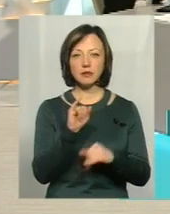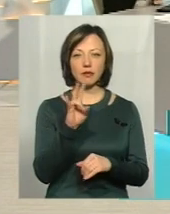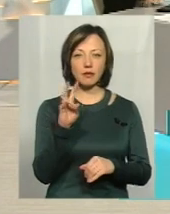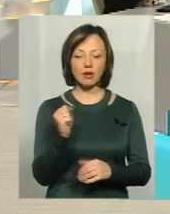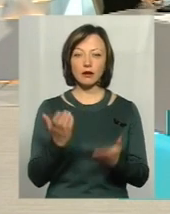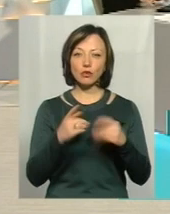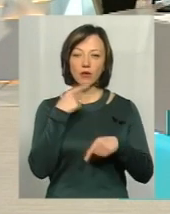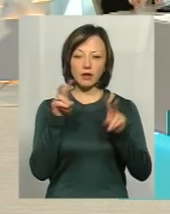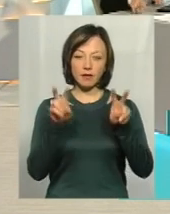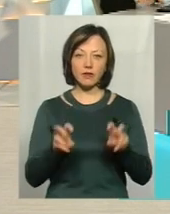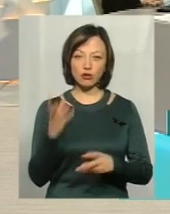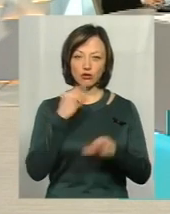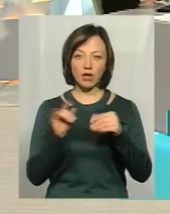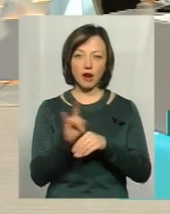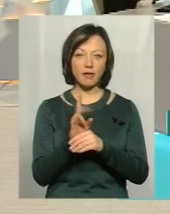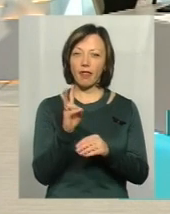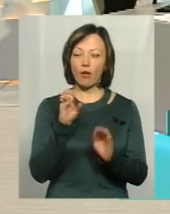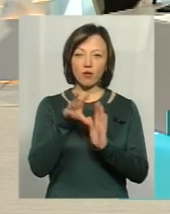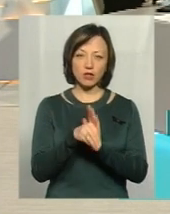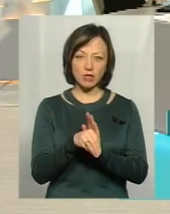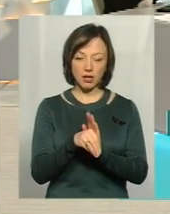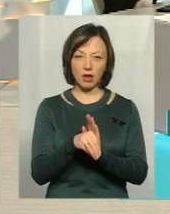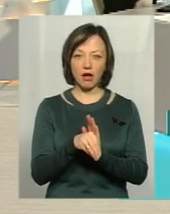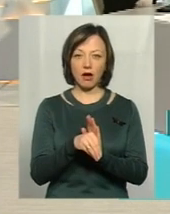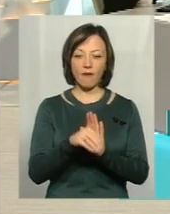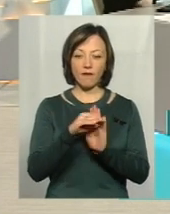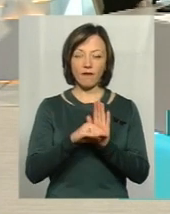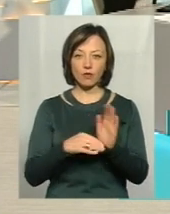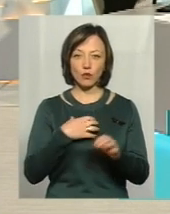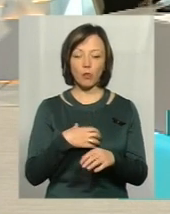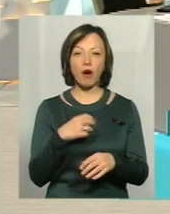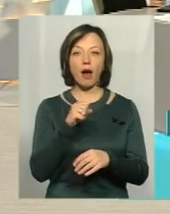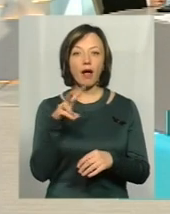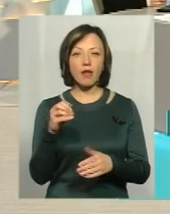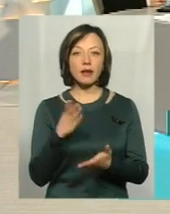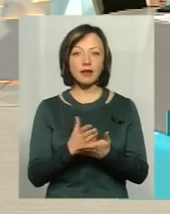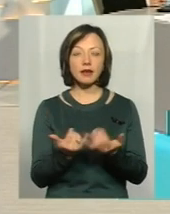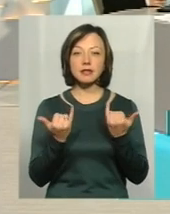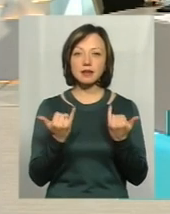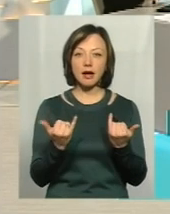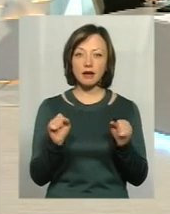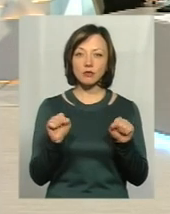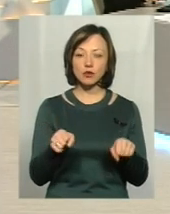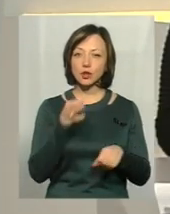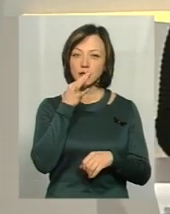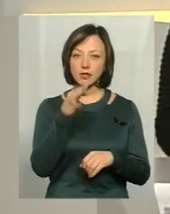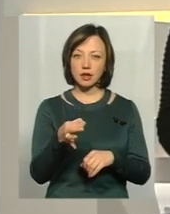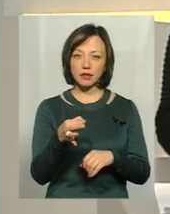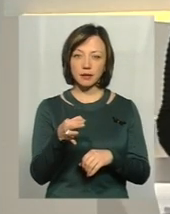говорити про ті види шахраївств, які не увійшли у топ, але є зараз, можна так сказати,